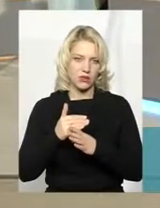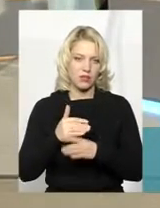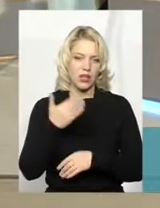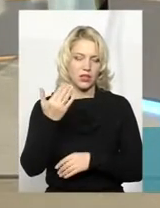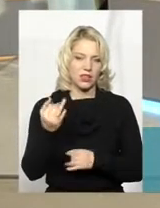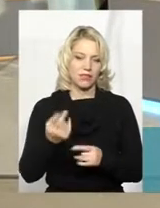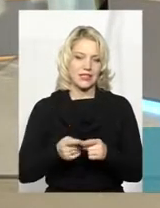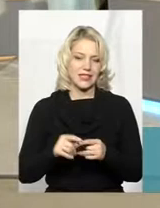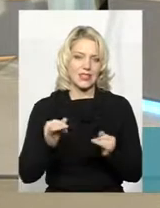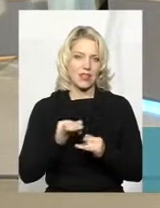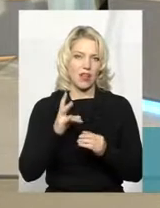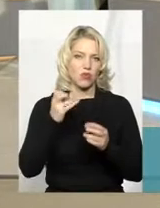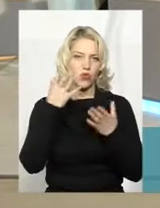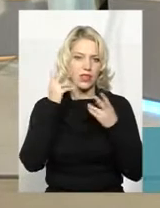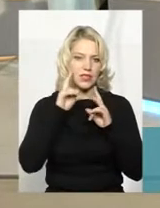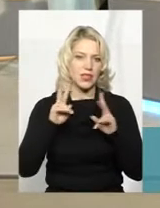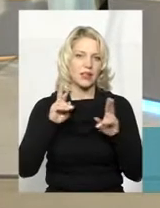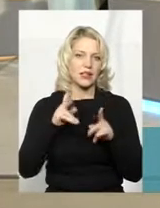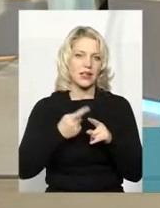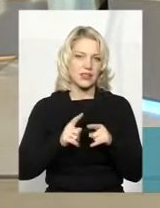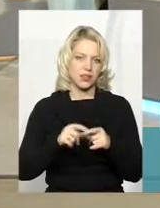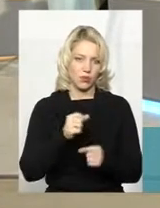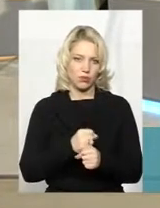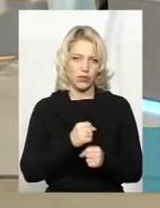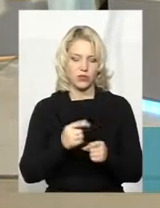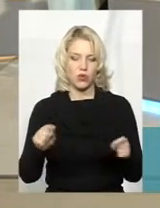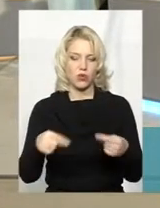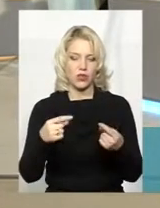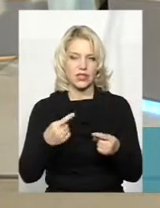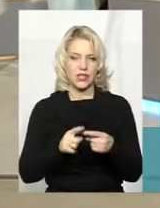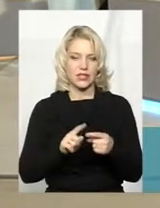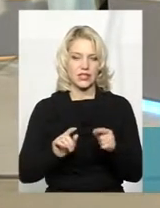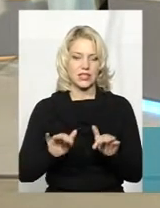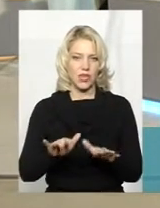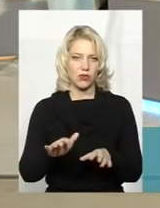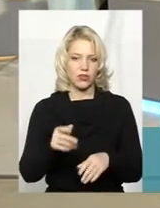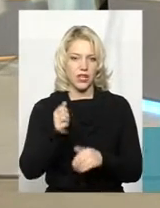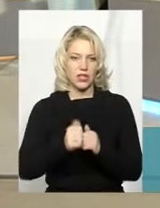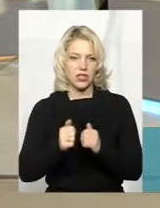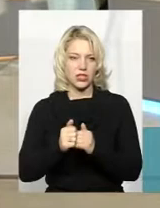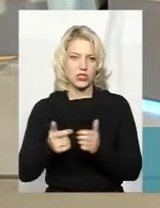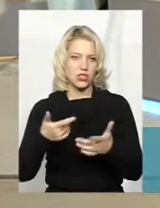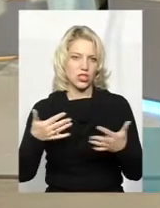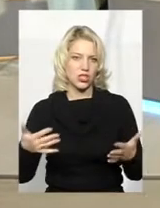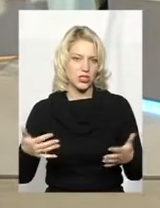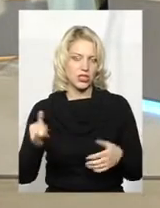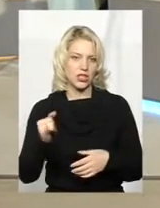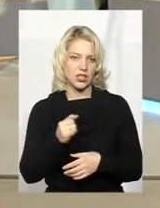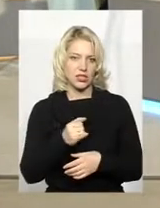цікаво це все, але вони не знають, як це зробити. Організатори цих заходів найчастіше різні, вони